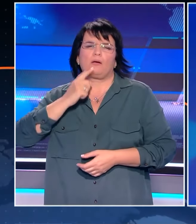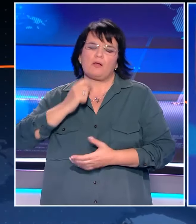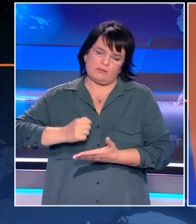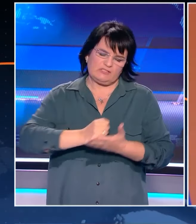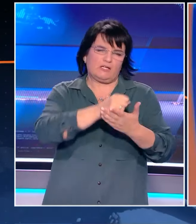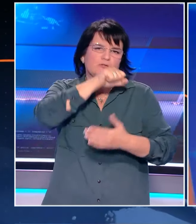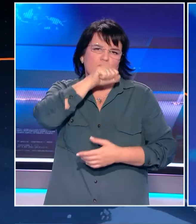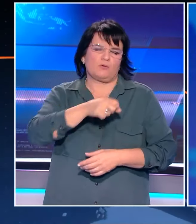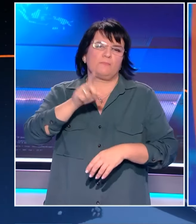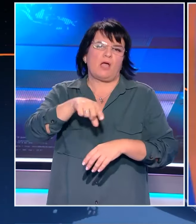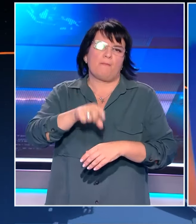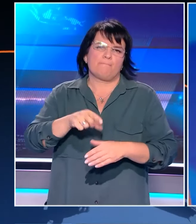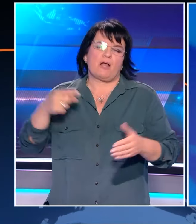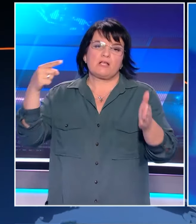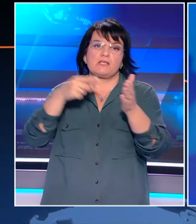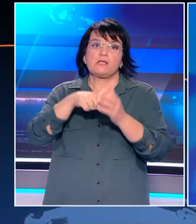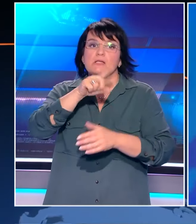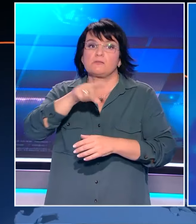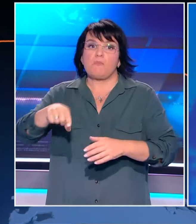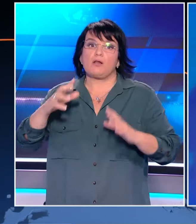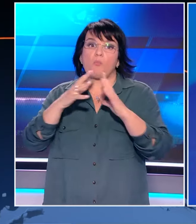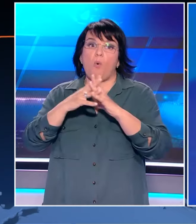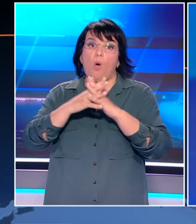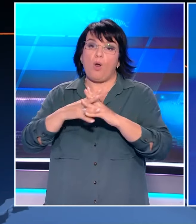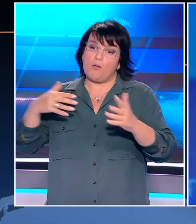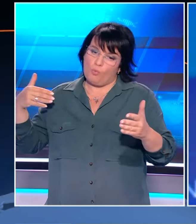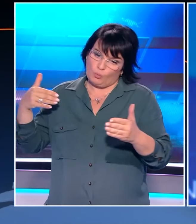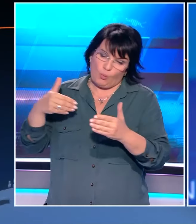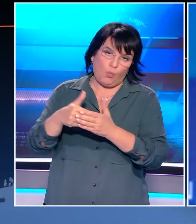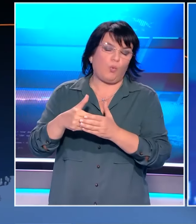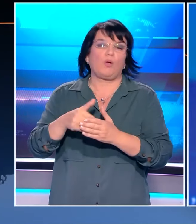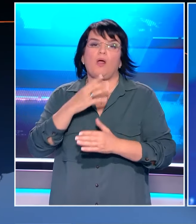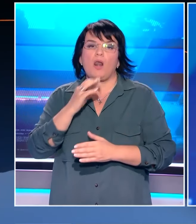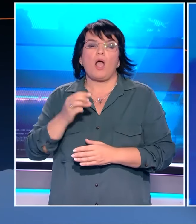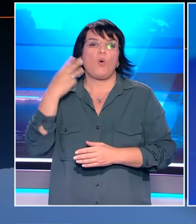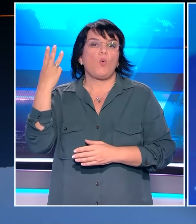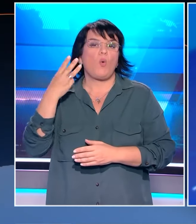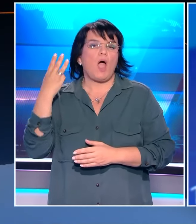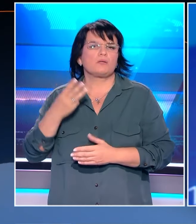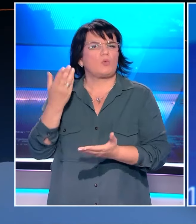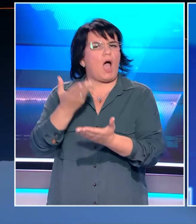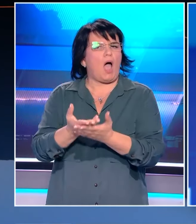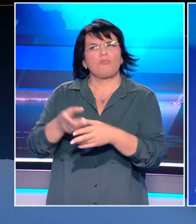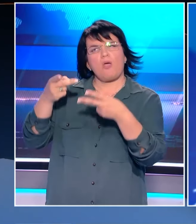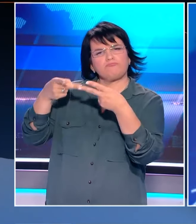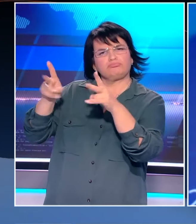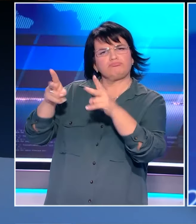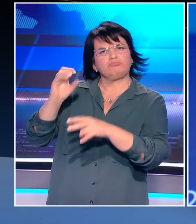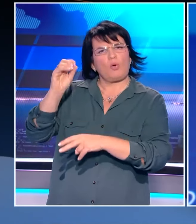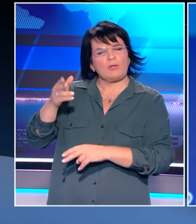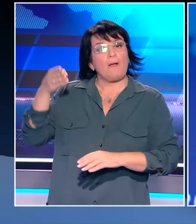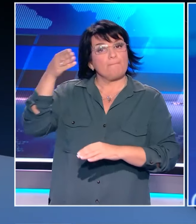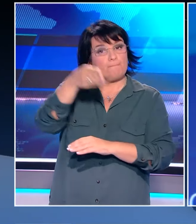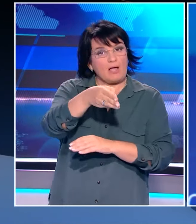24ωρο πριν συμπληρωθούν χίλιες ημέρες πολέμου, με την Ουάσιγκτον να εξηγεί πως η άδεια χρήσης δόθηκε για χτυπήματα